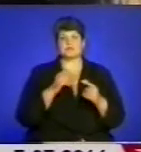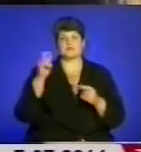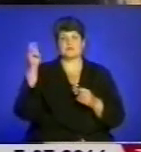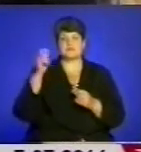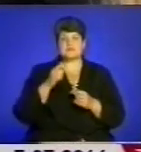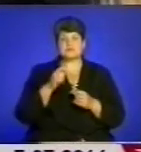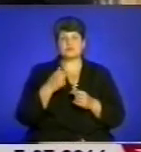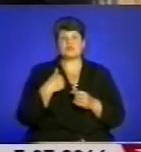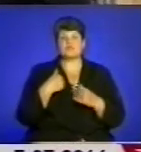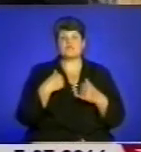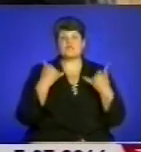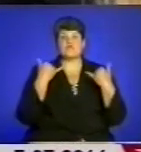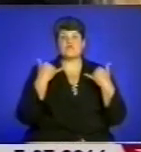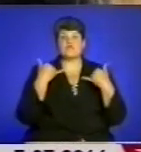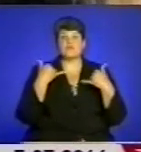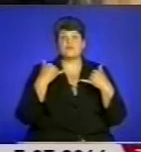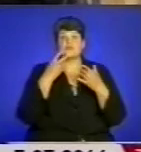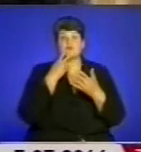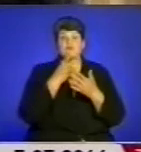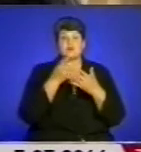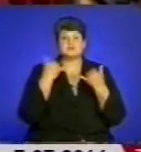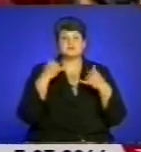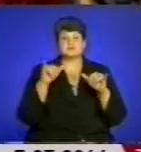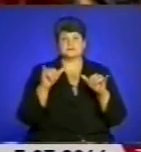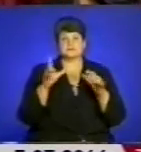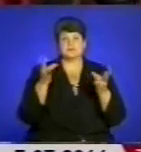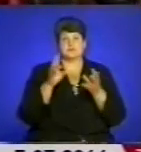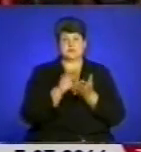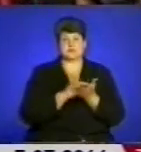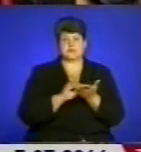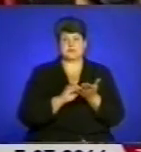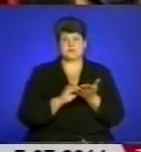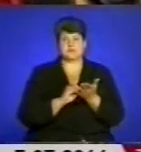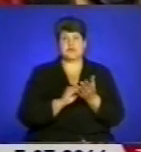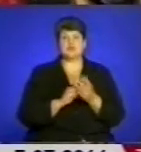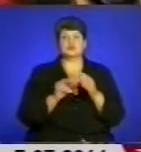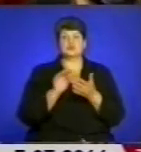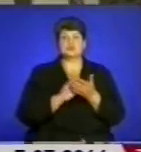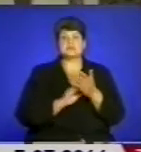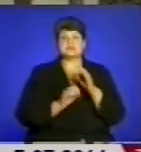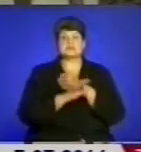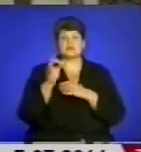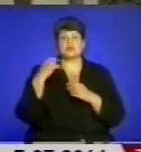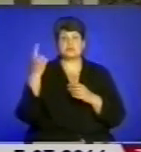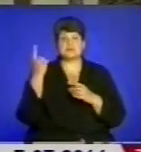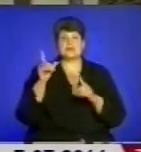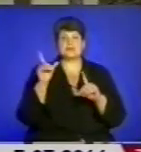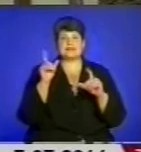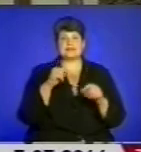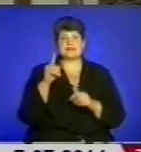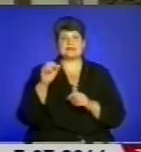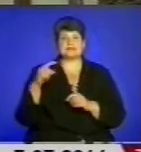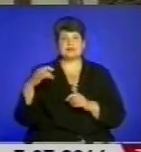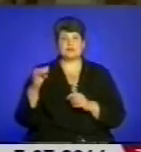і враження просто треба записувати. Журналісти зі Східних областей кажуть, їхати на захід України не